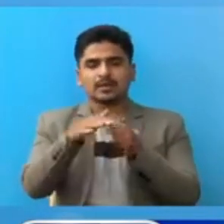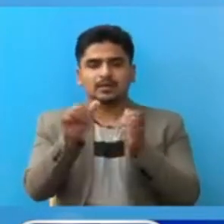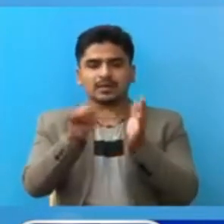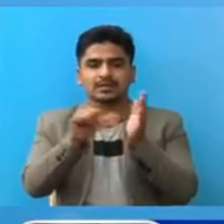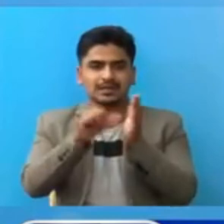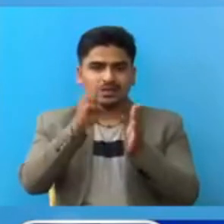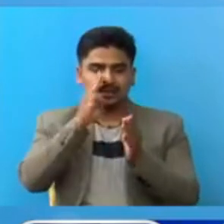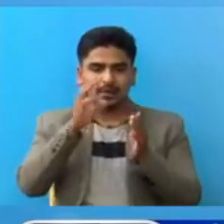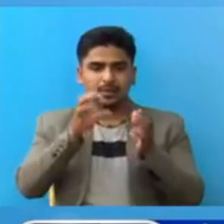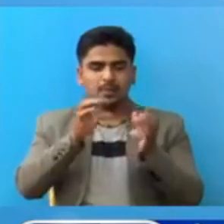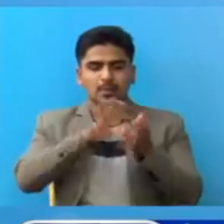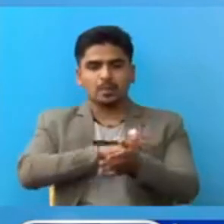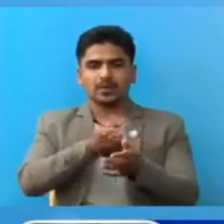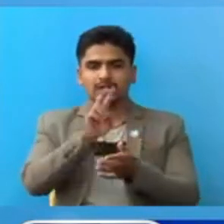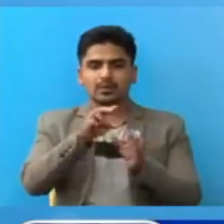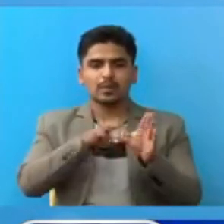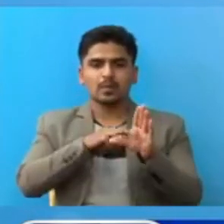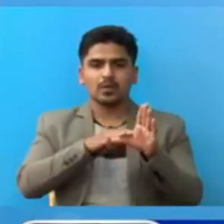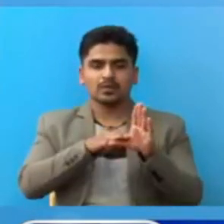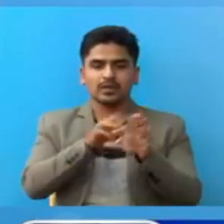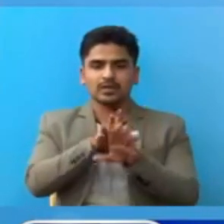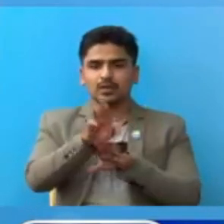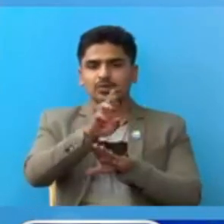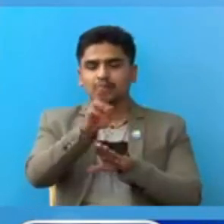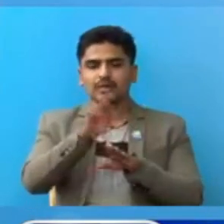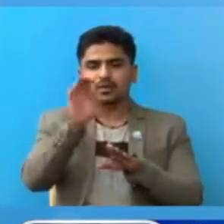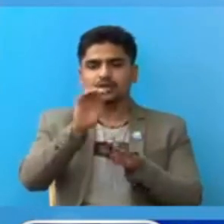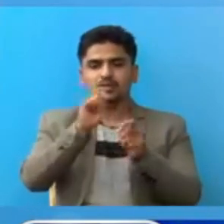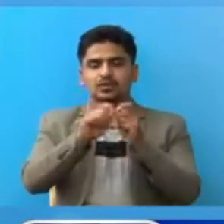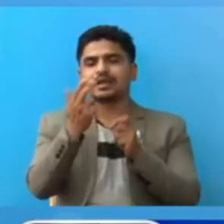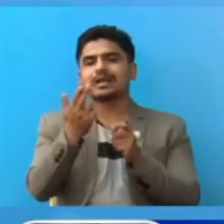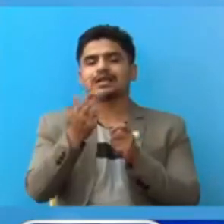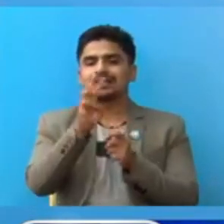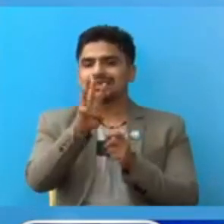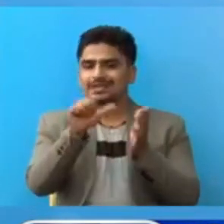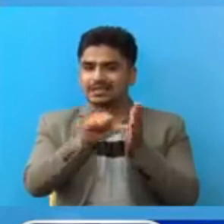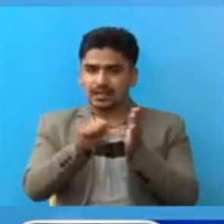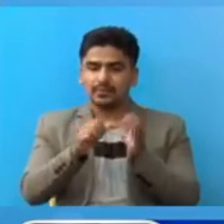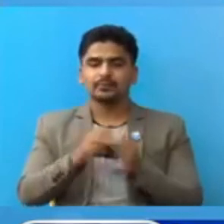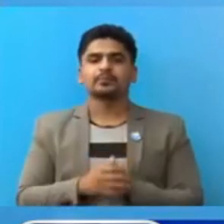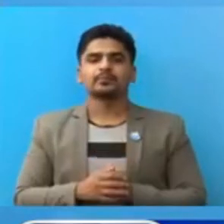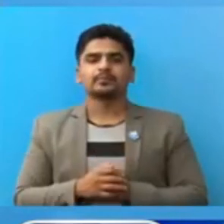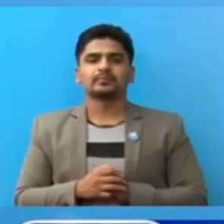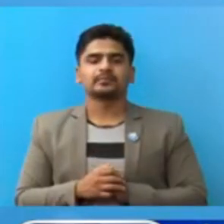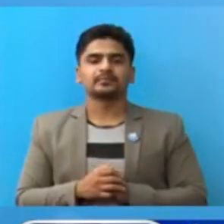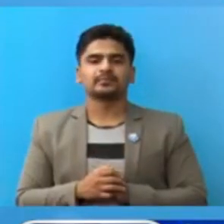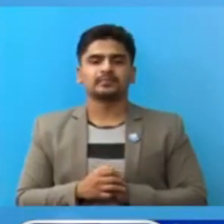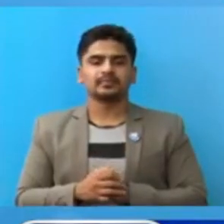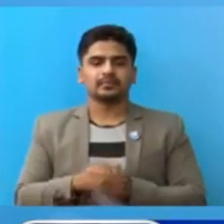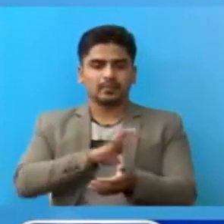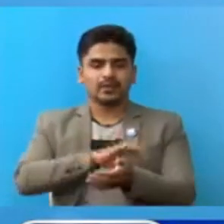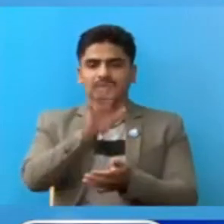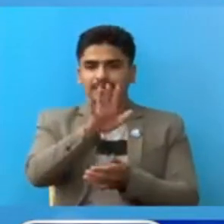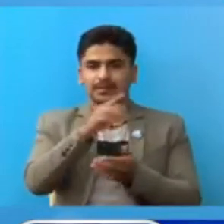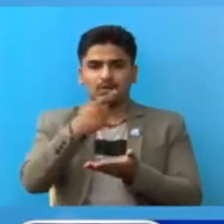हरुमां प्रदेश दुई महां महत्तरी रउतर सरलाई गरी तीन जिल्ला प्रदेश मांच